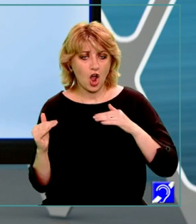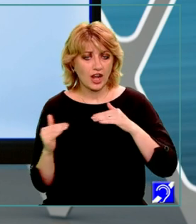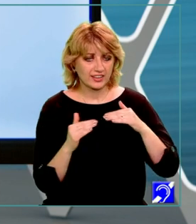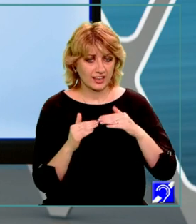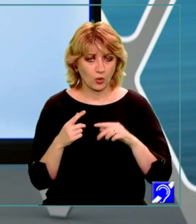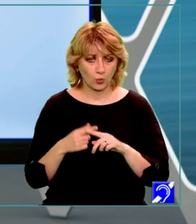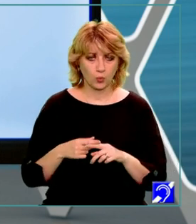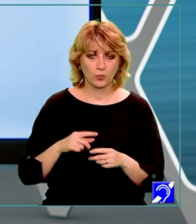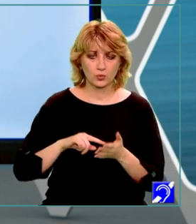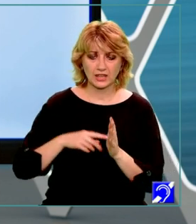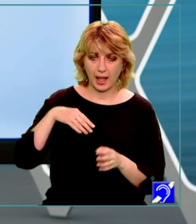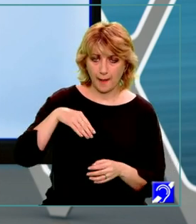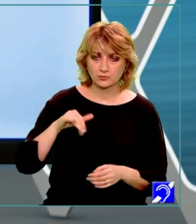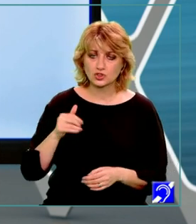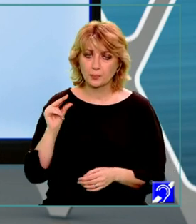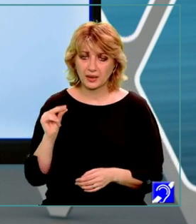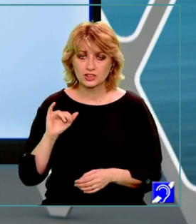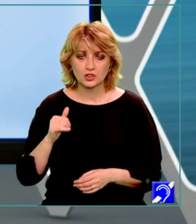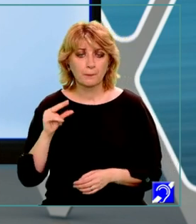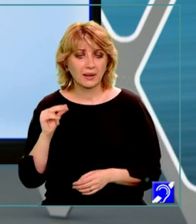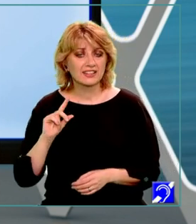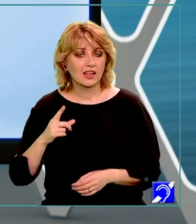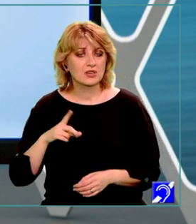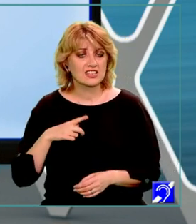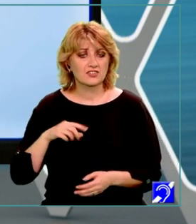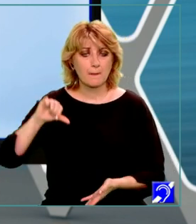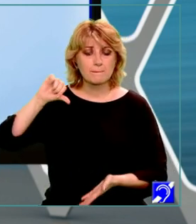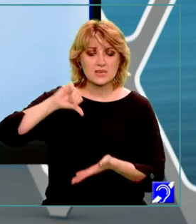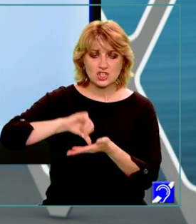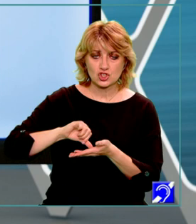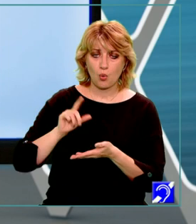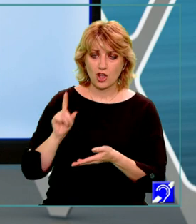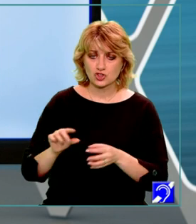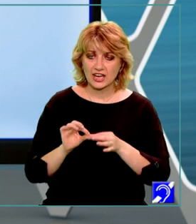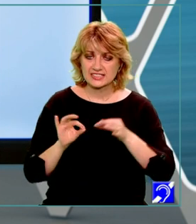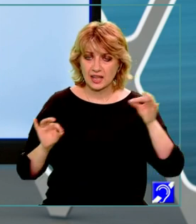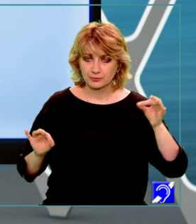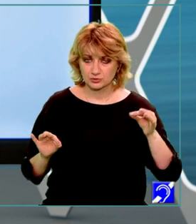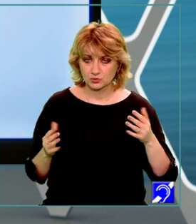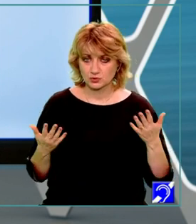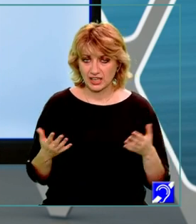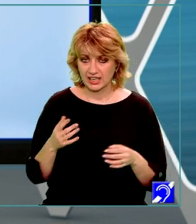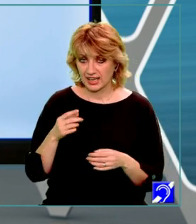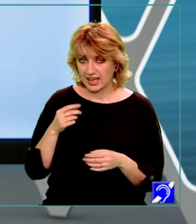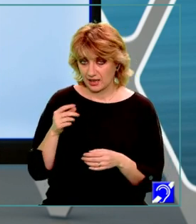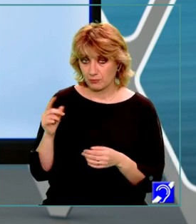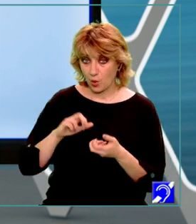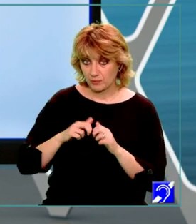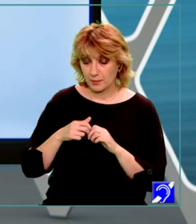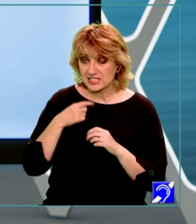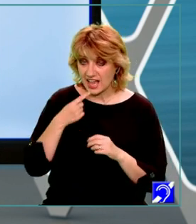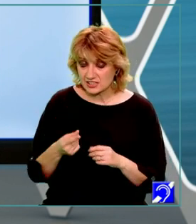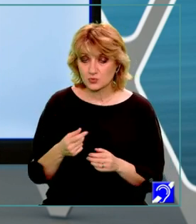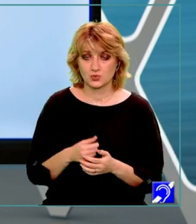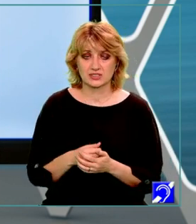M și P și P trebuie să fie mijlocul acelui segment, întrucât în nenunț ni s-a spus că este